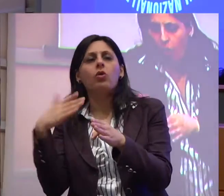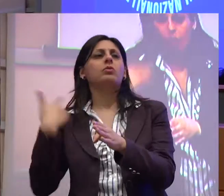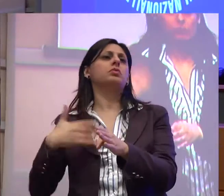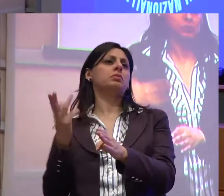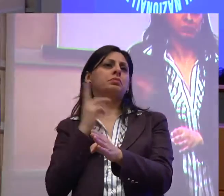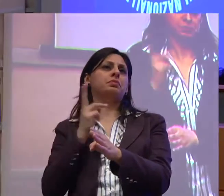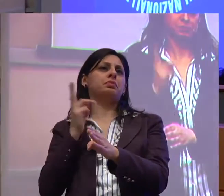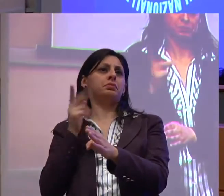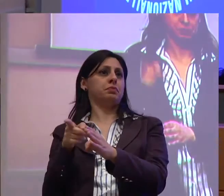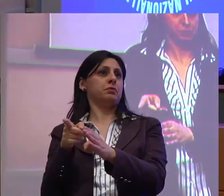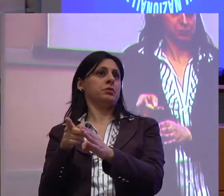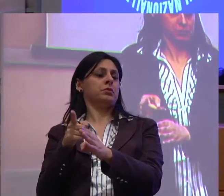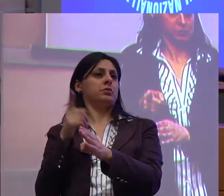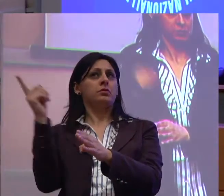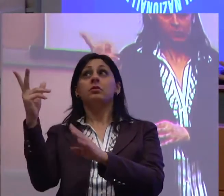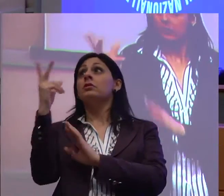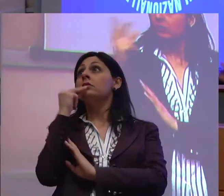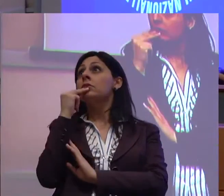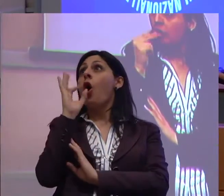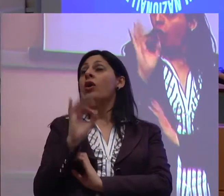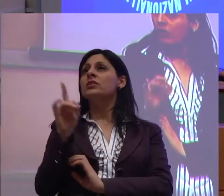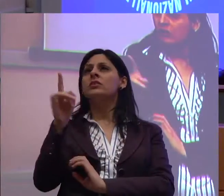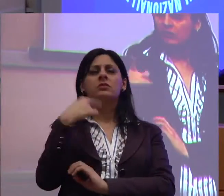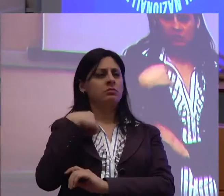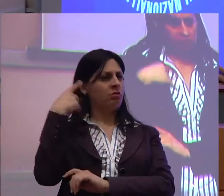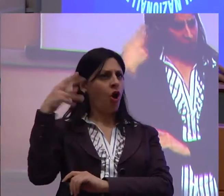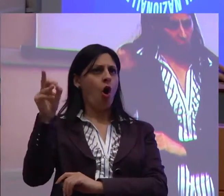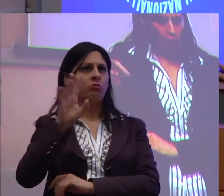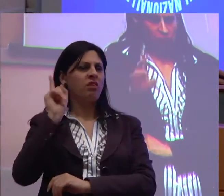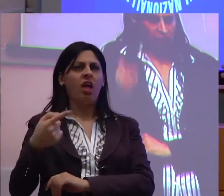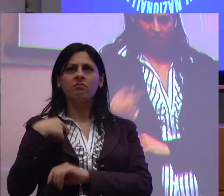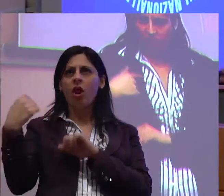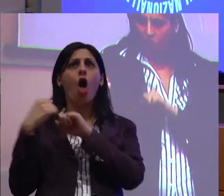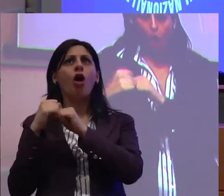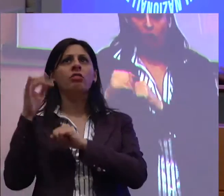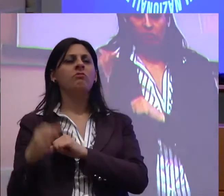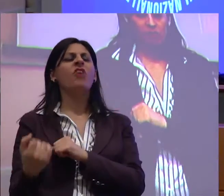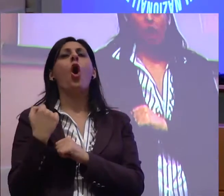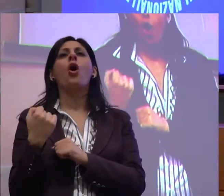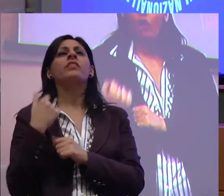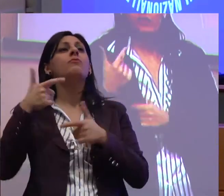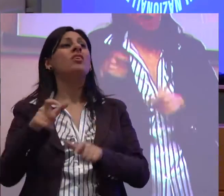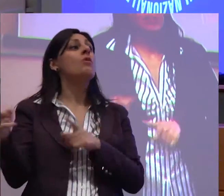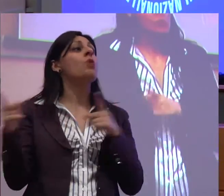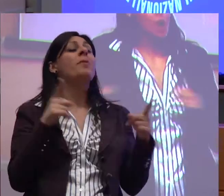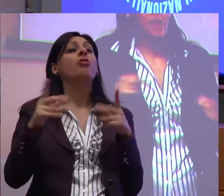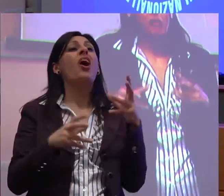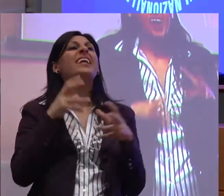interrogativo che noi dobbiamo contrastare con forza, con determinazione, perché in un momento di crisi